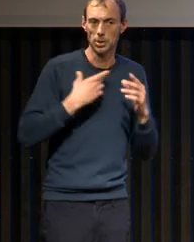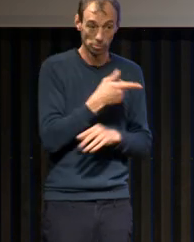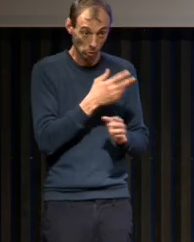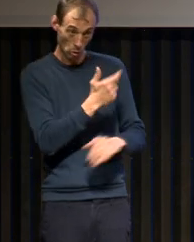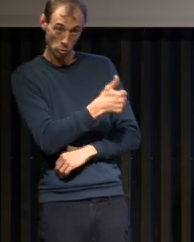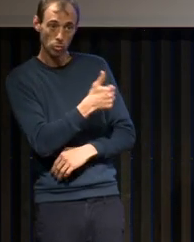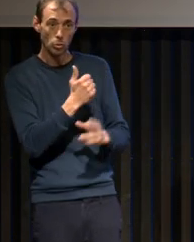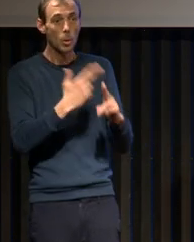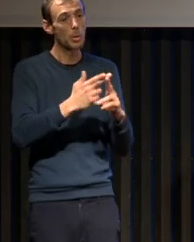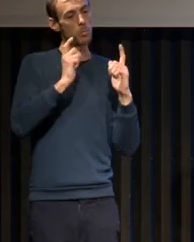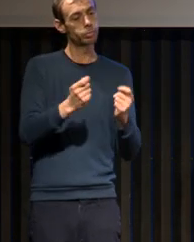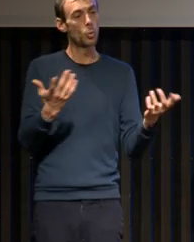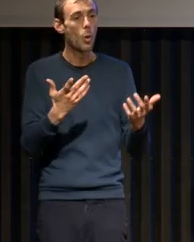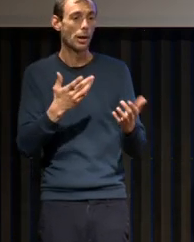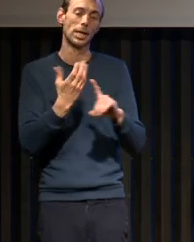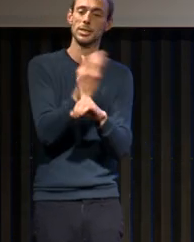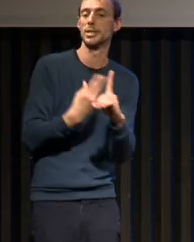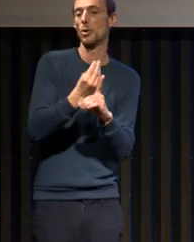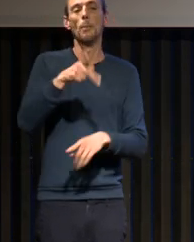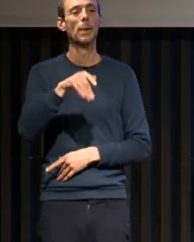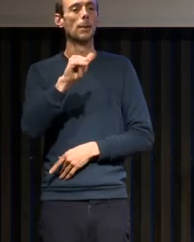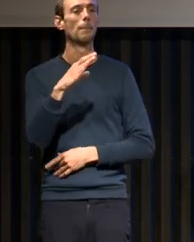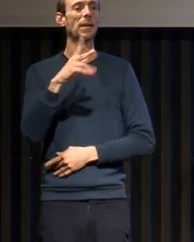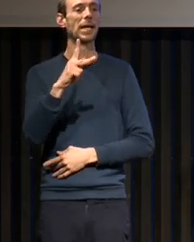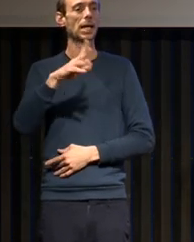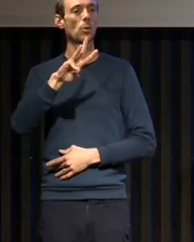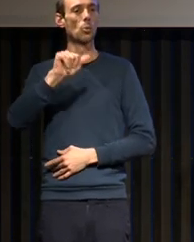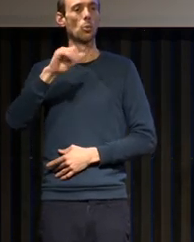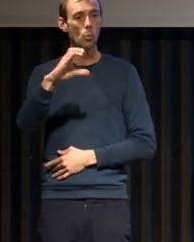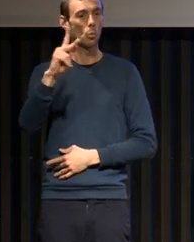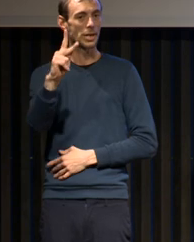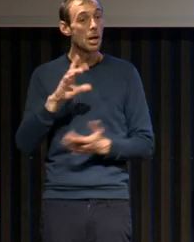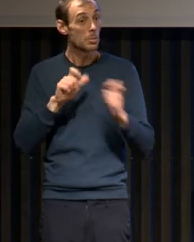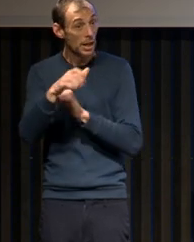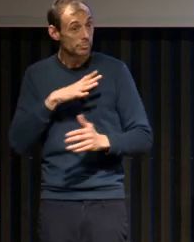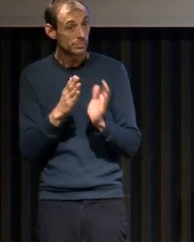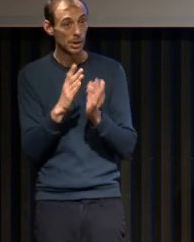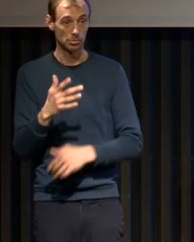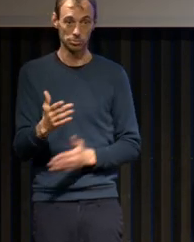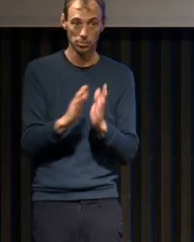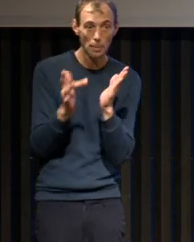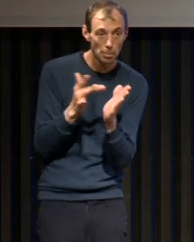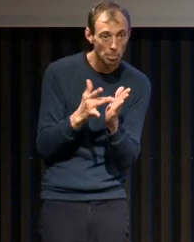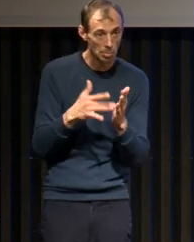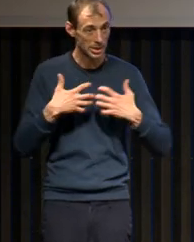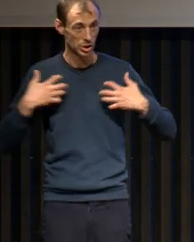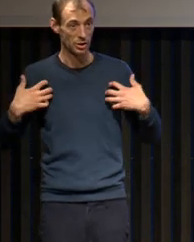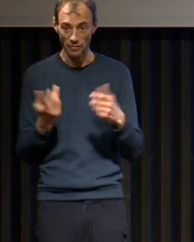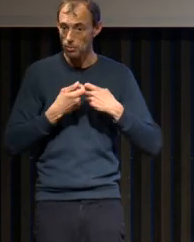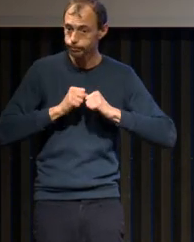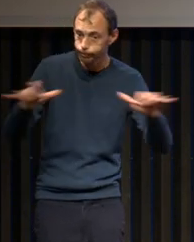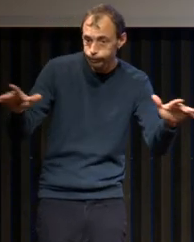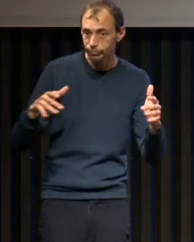dans la littérature médicale, réellement, dans la publication scientifique. Et il utilise une des illustrations de Thomas Nast dans son papier.